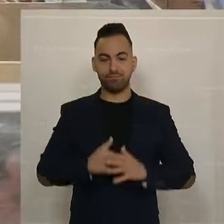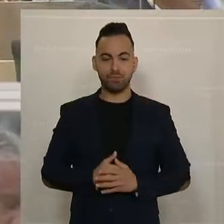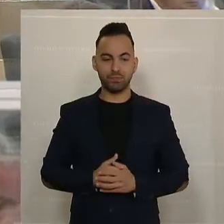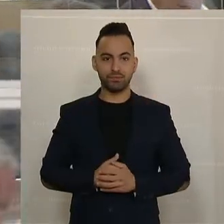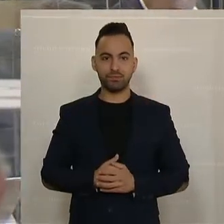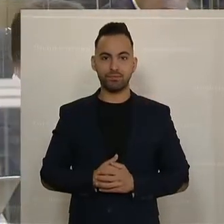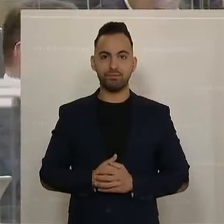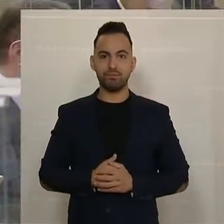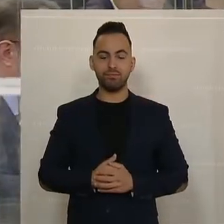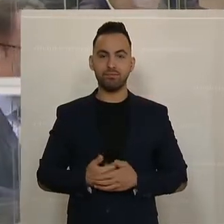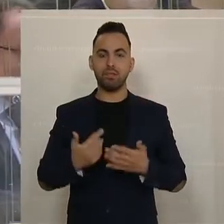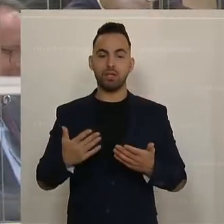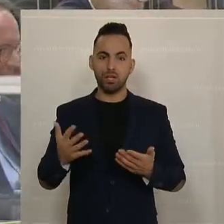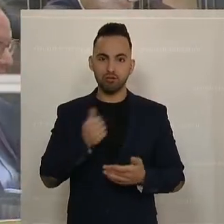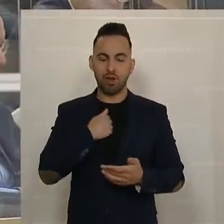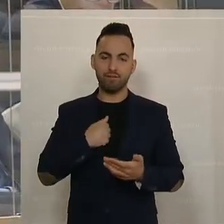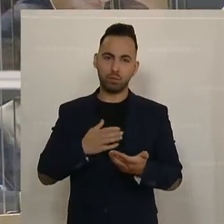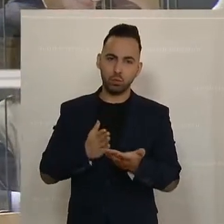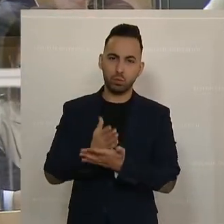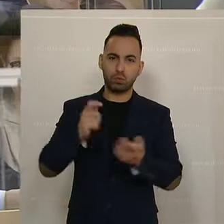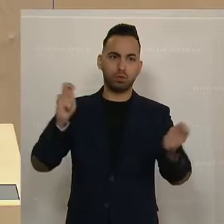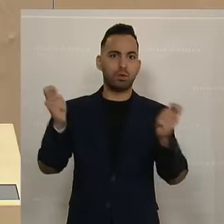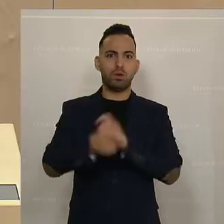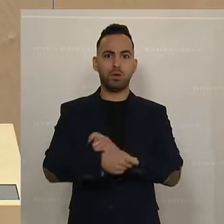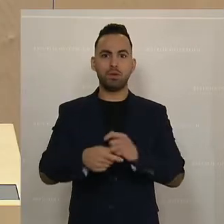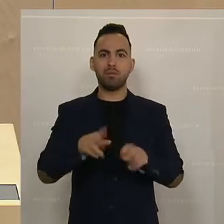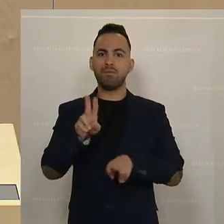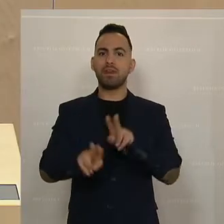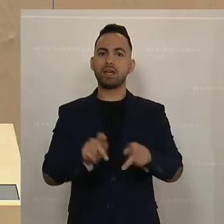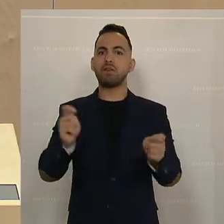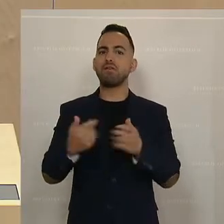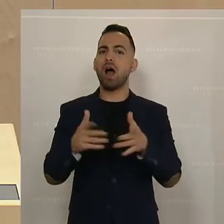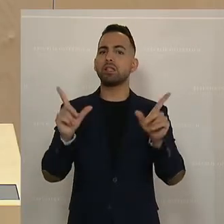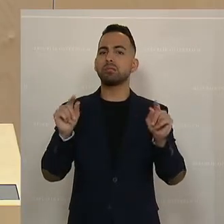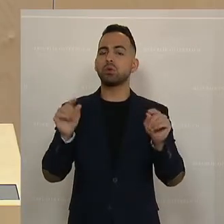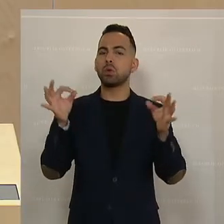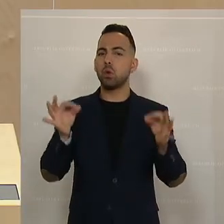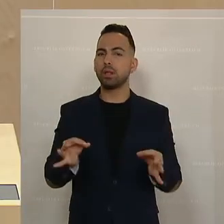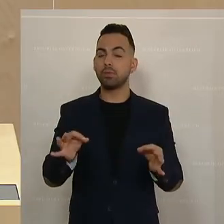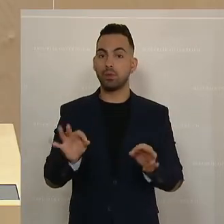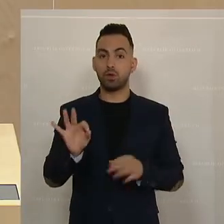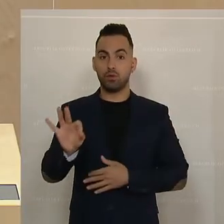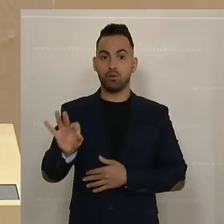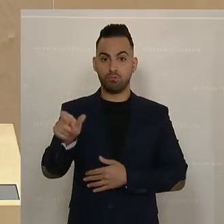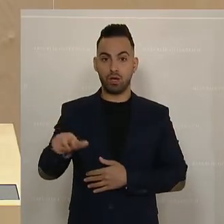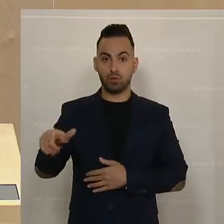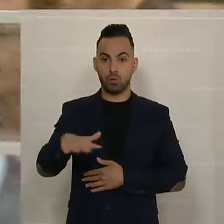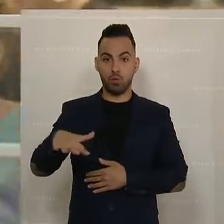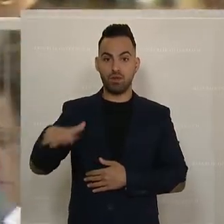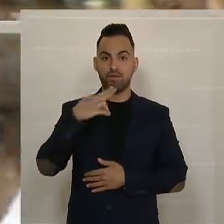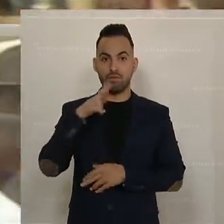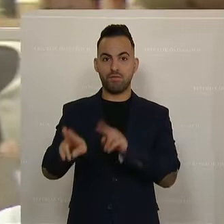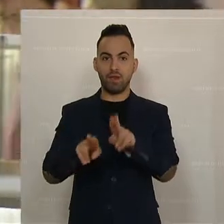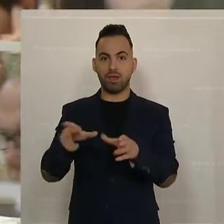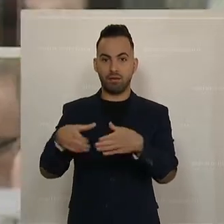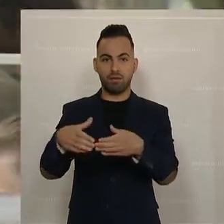Dieser große Durchbruch mit dieser Pflegereform, was bedeutet der jetzt konkret? Er bedeutet konkret für die Menschen, die in dem Pflegeberuf arbeiten,